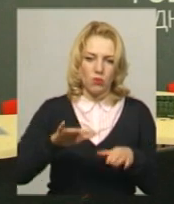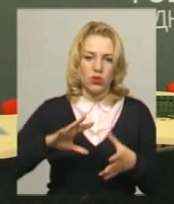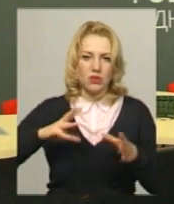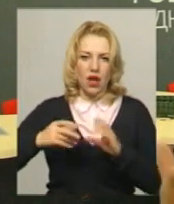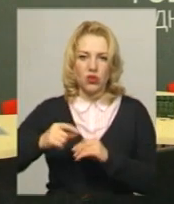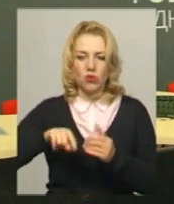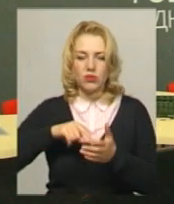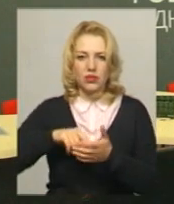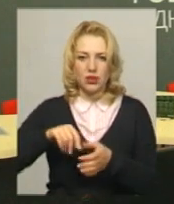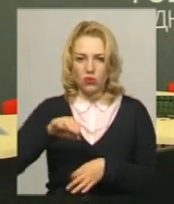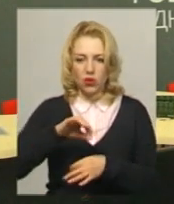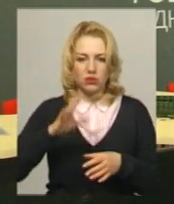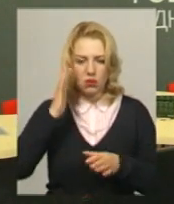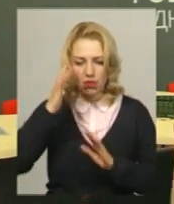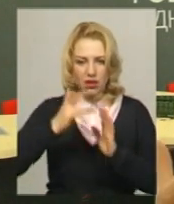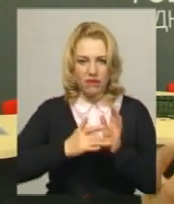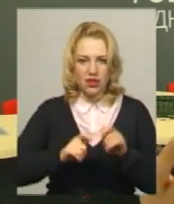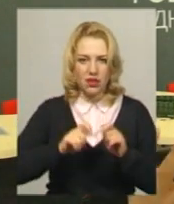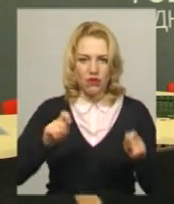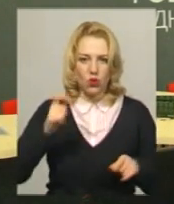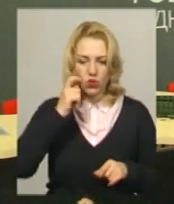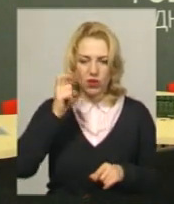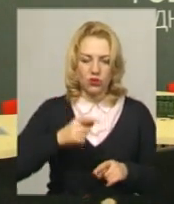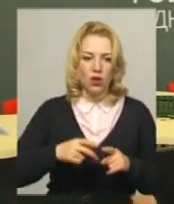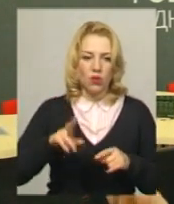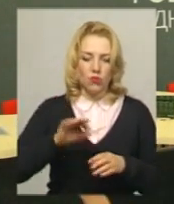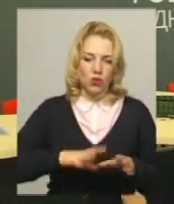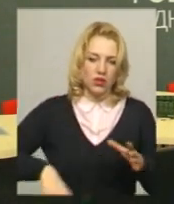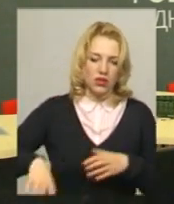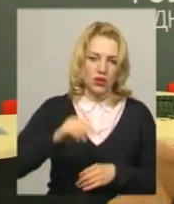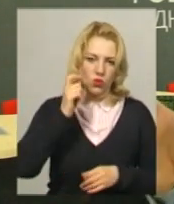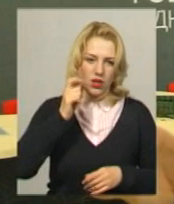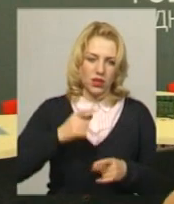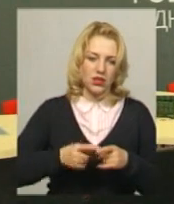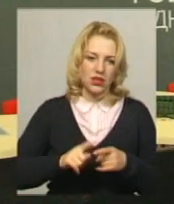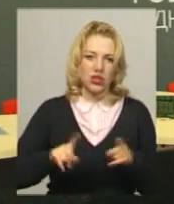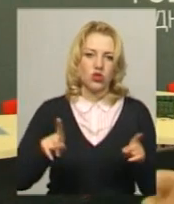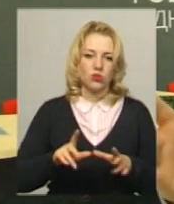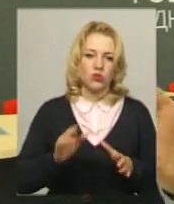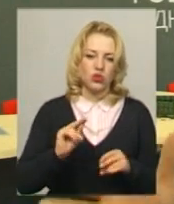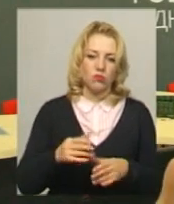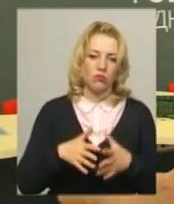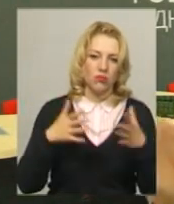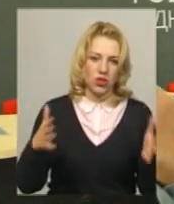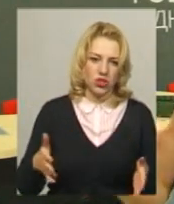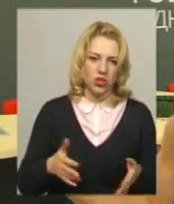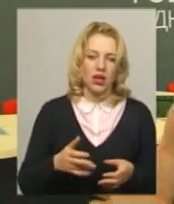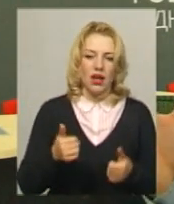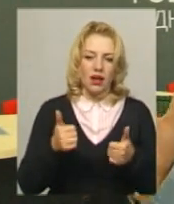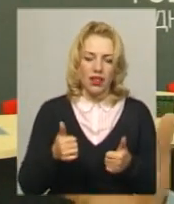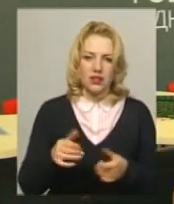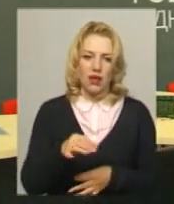мета «Відкриває Україну» по цілій країні – це те, щоб чим більше класних